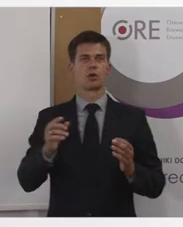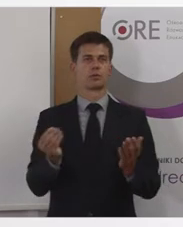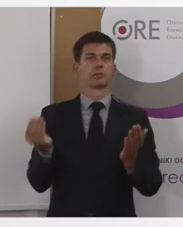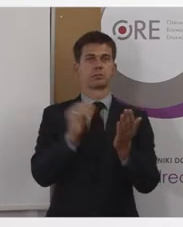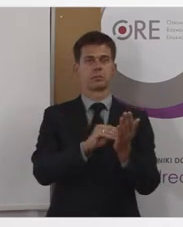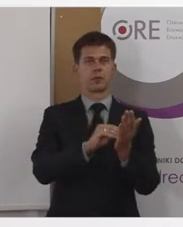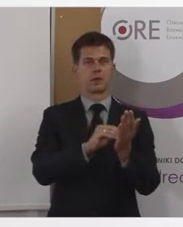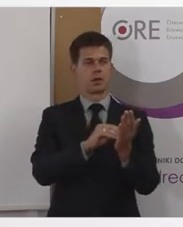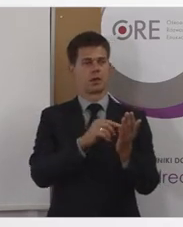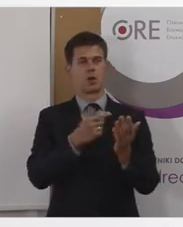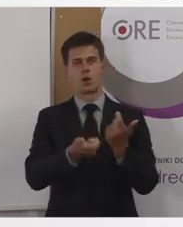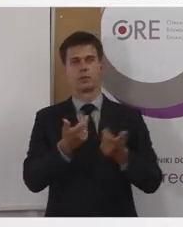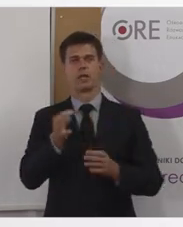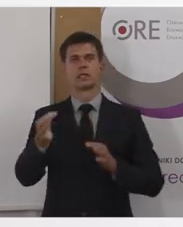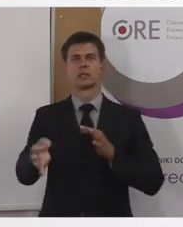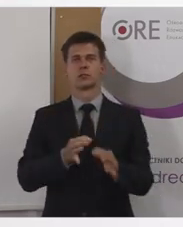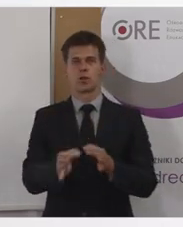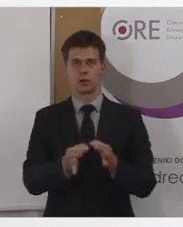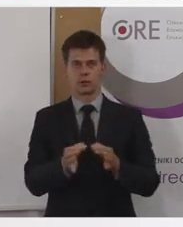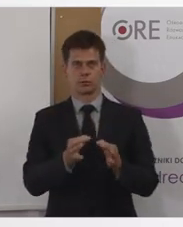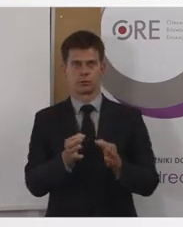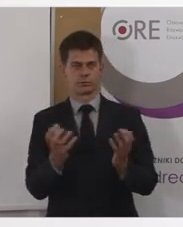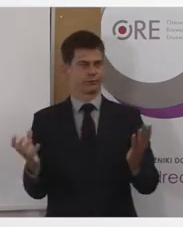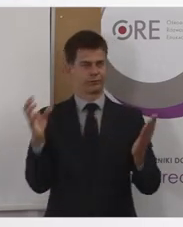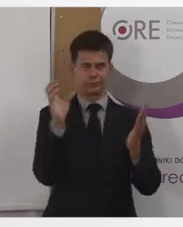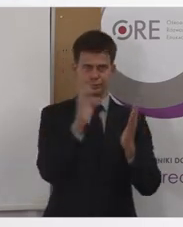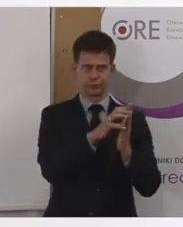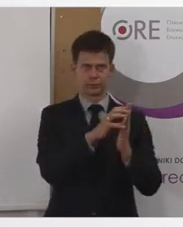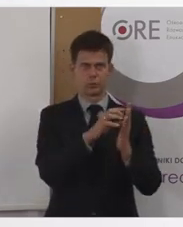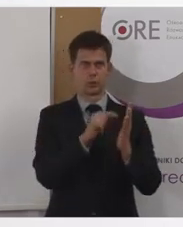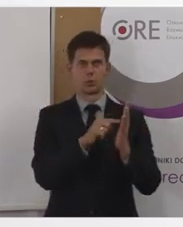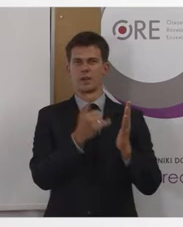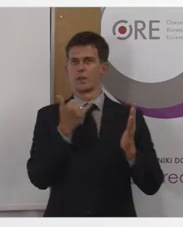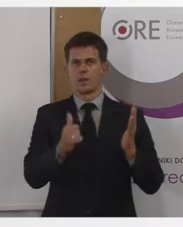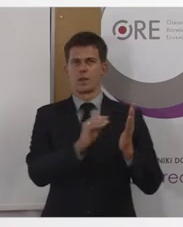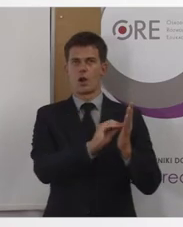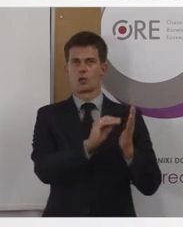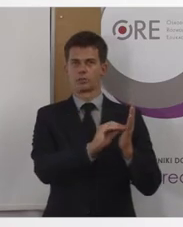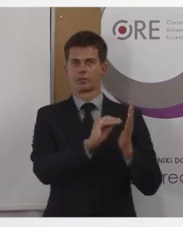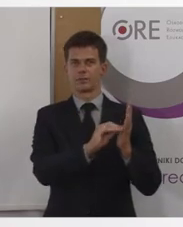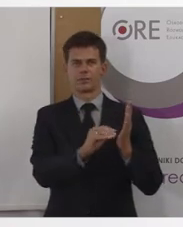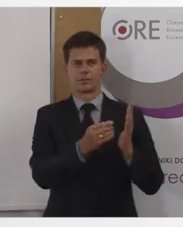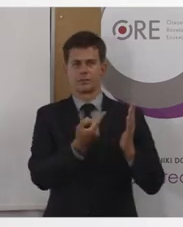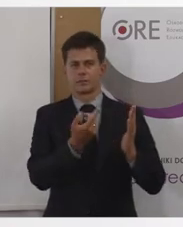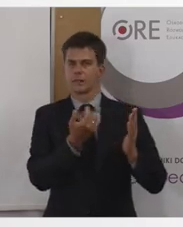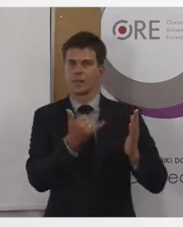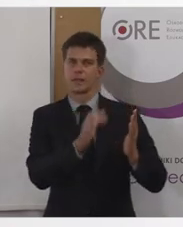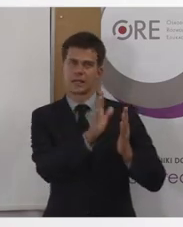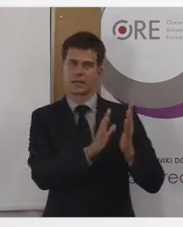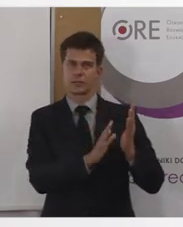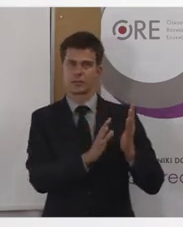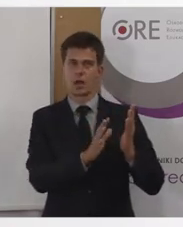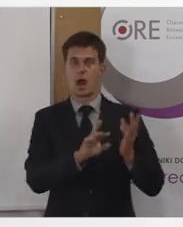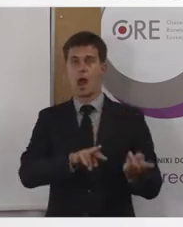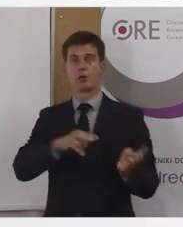do historii, to będzie zupełnie inny opis alternatywny tutaj potrzebny,